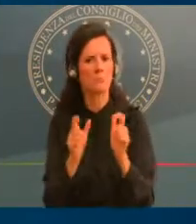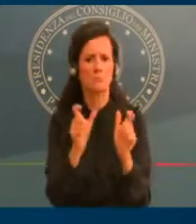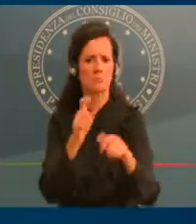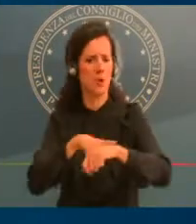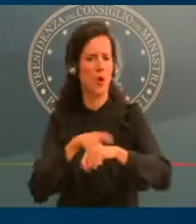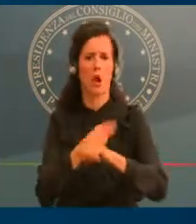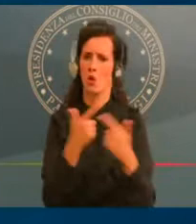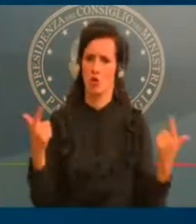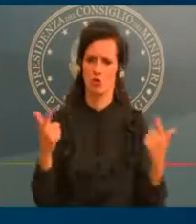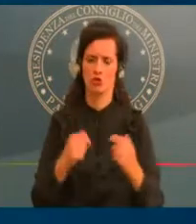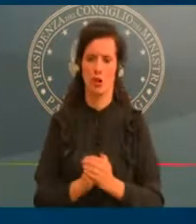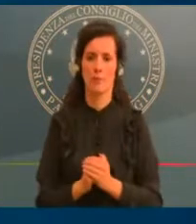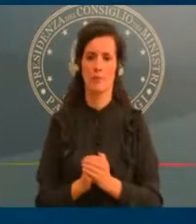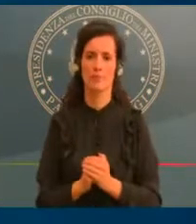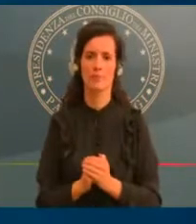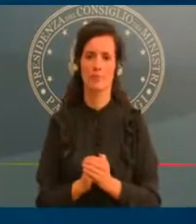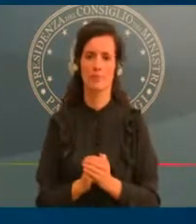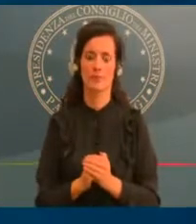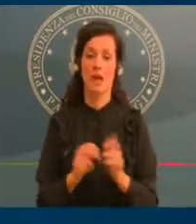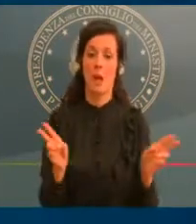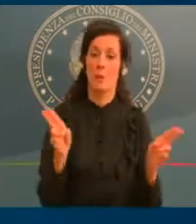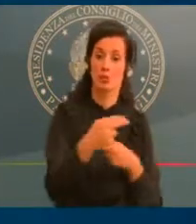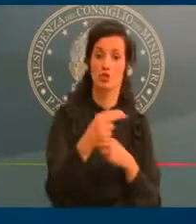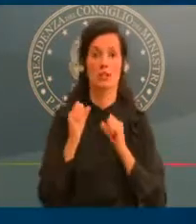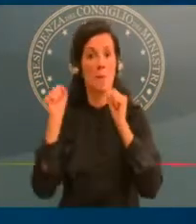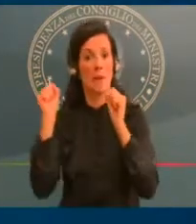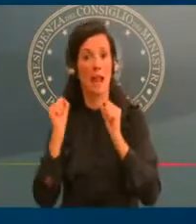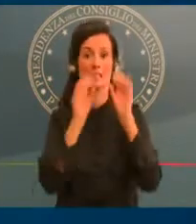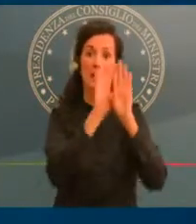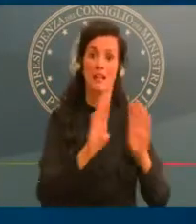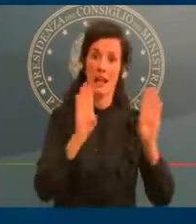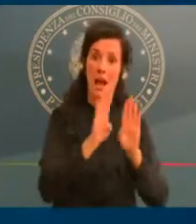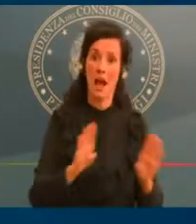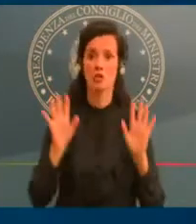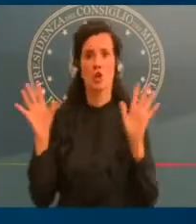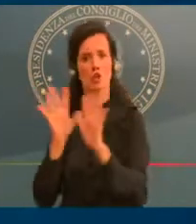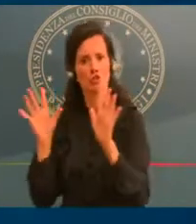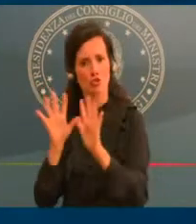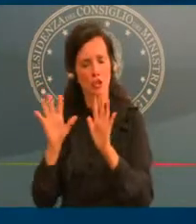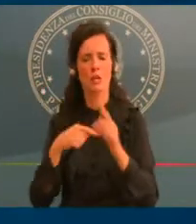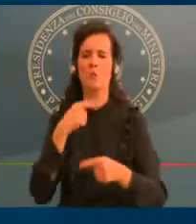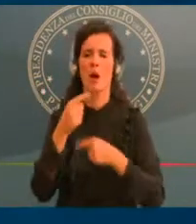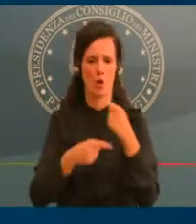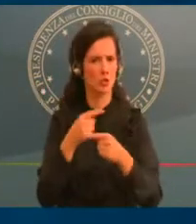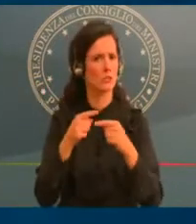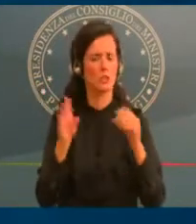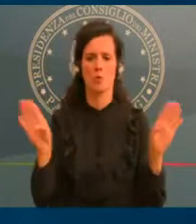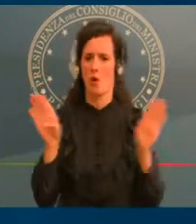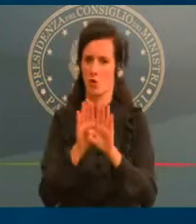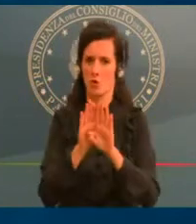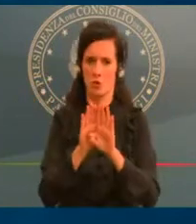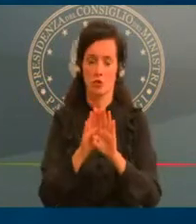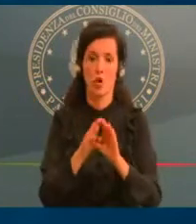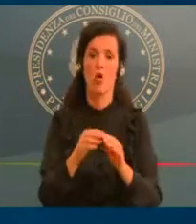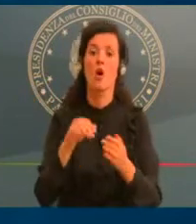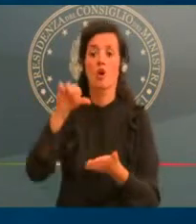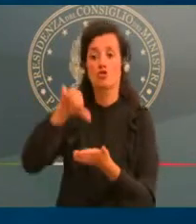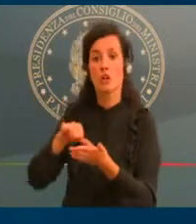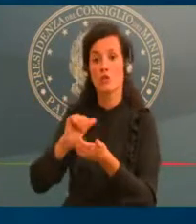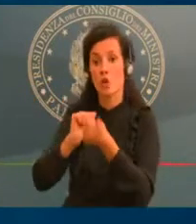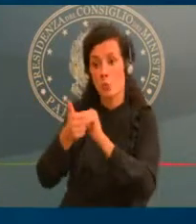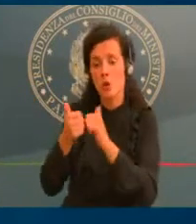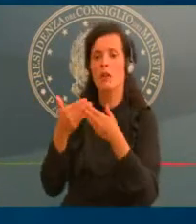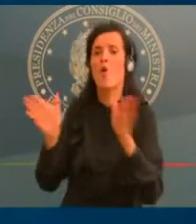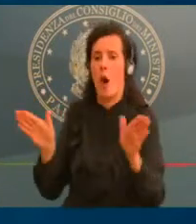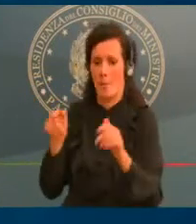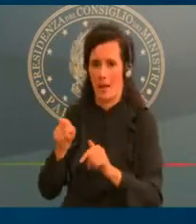mentre invece restano aperti i centri sportivi. Passiamo all'area arancione, con un livello di criticità che possiamo